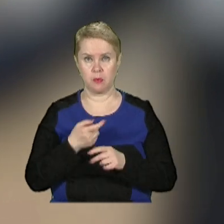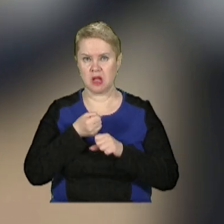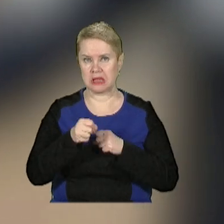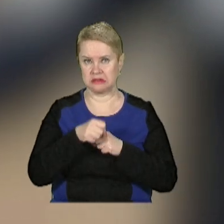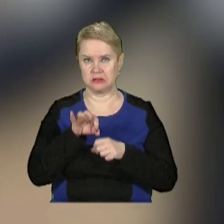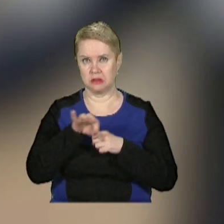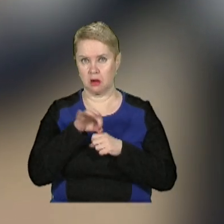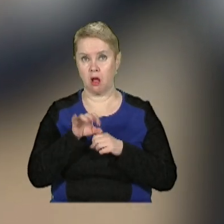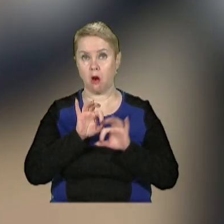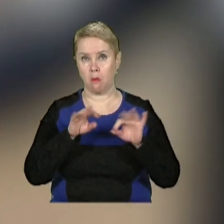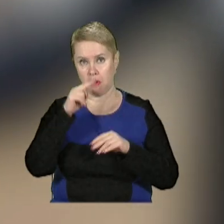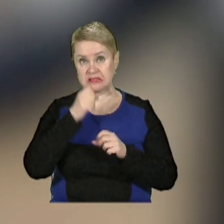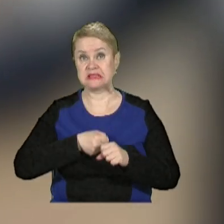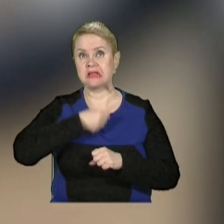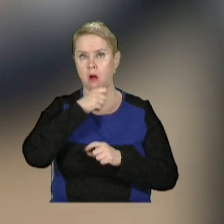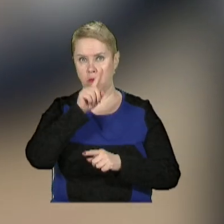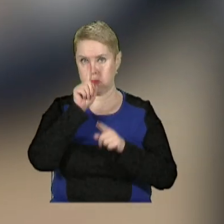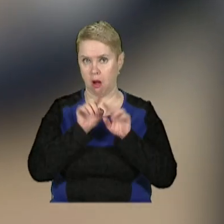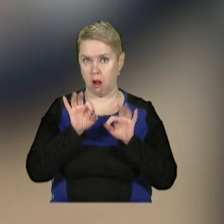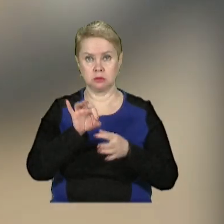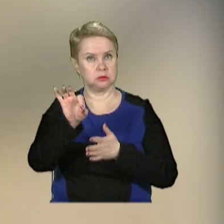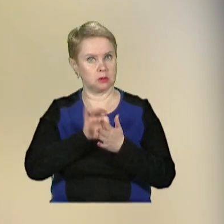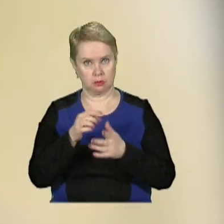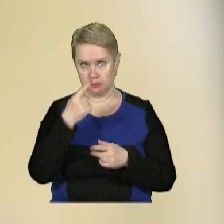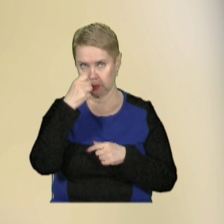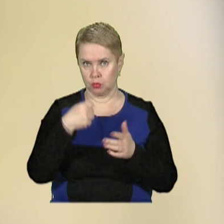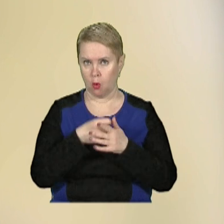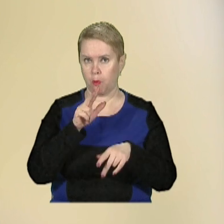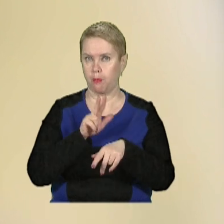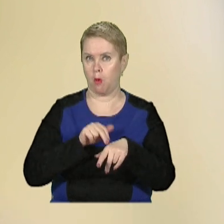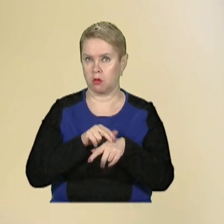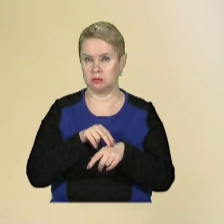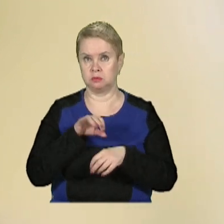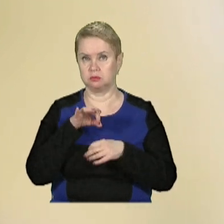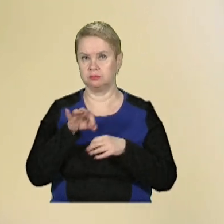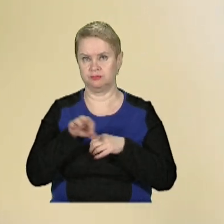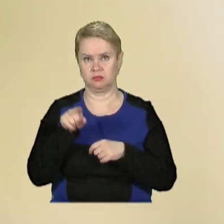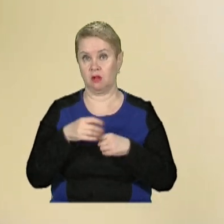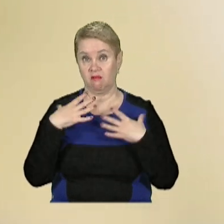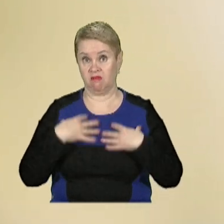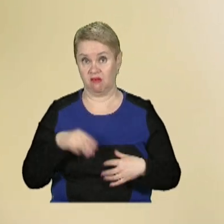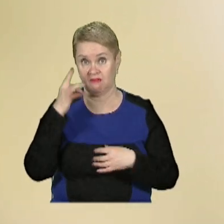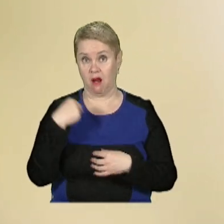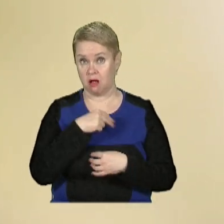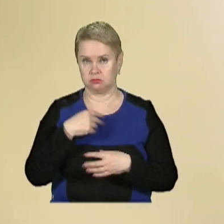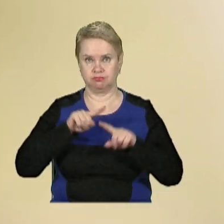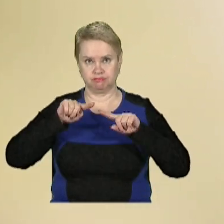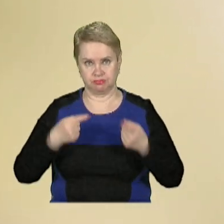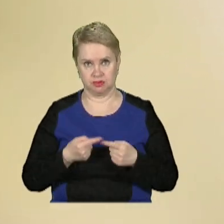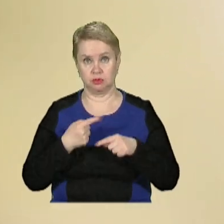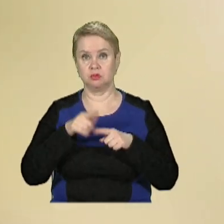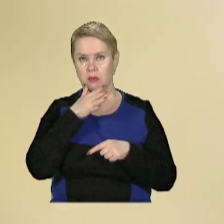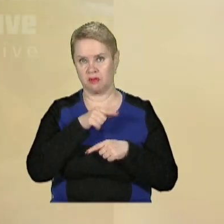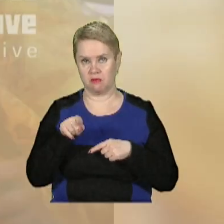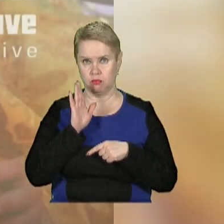насилля батька вони розповіли старшому брату. Той одразу повідомив до поліції. Збочинця в Рясі затримано. Найближчим